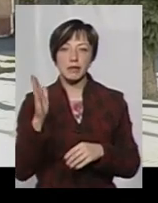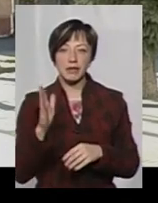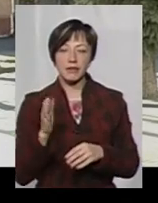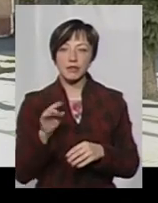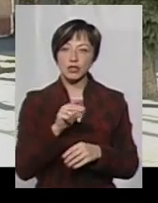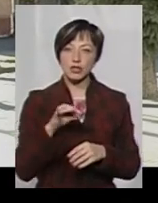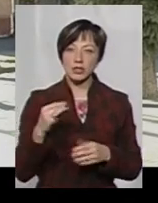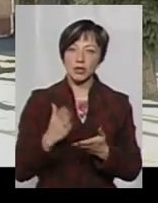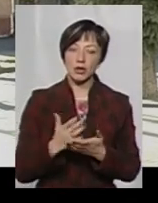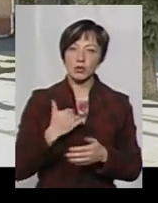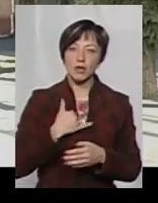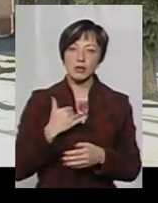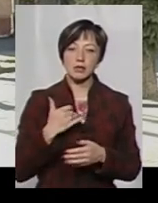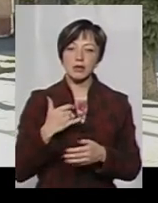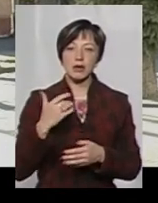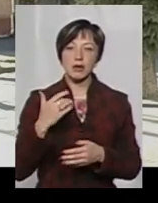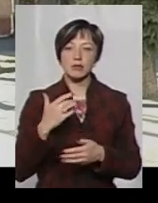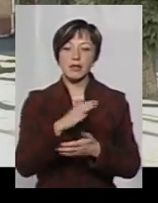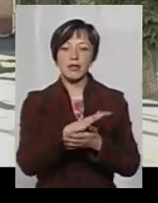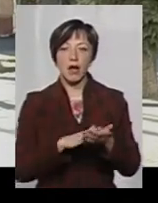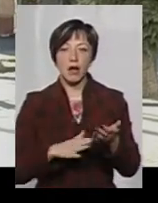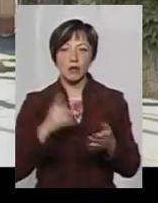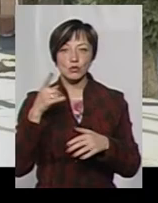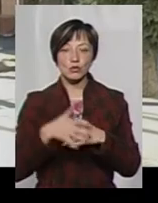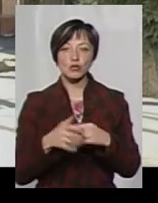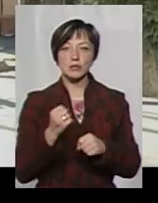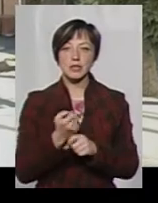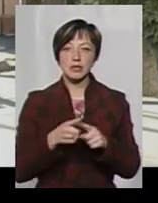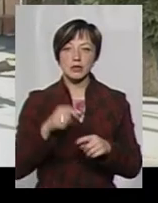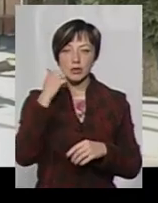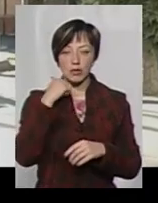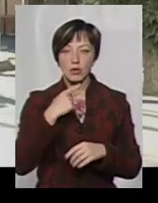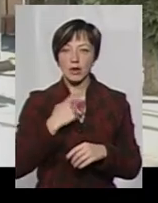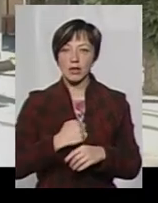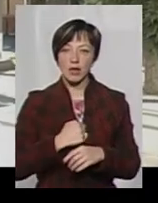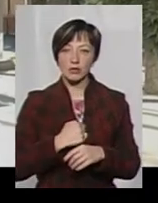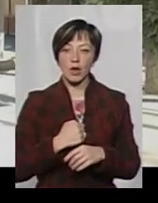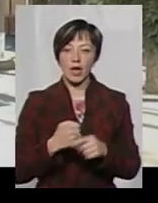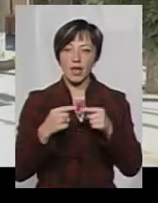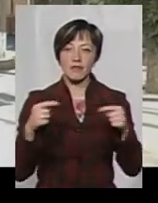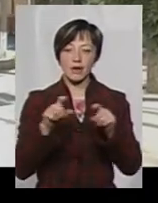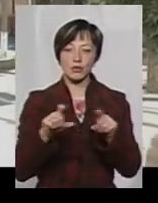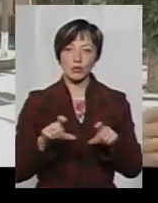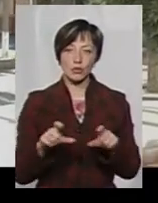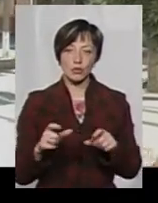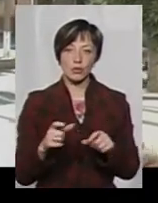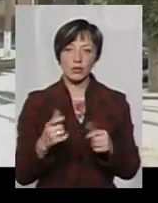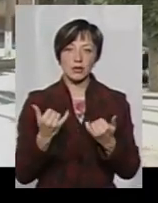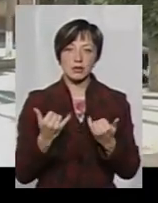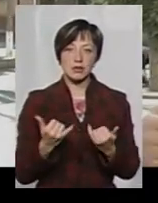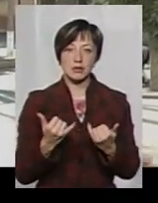чи в нас є далекоглядне розуміння, що робити з цією старою радянською інфраструктурою, не зараз, а